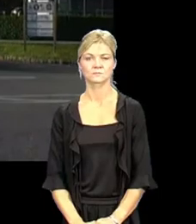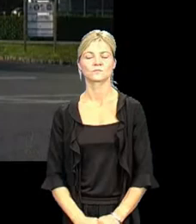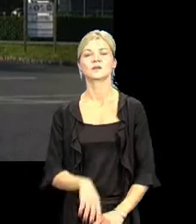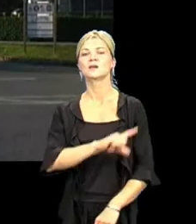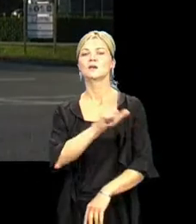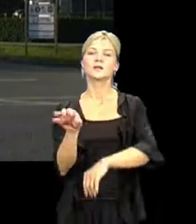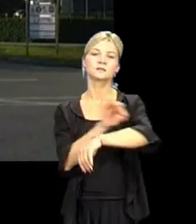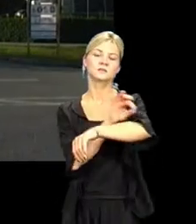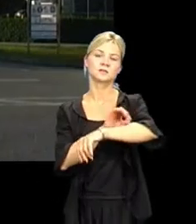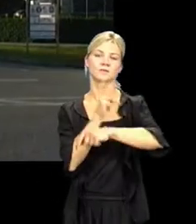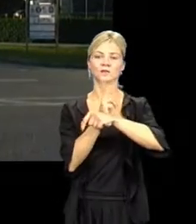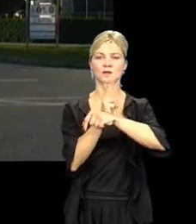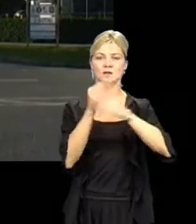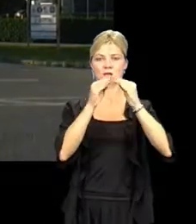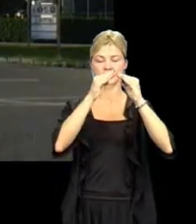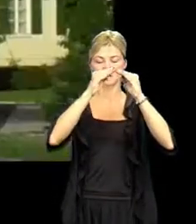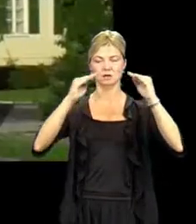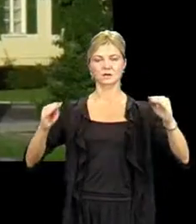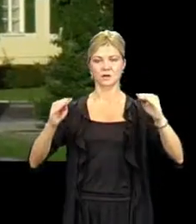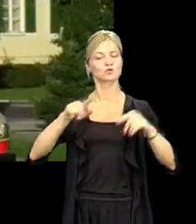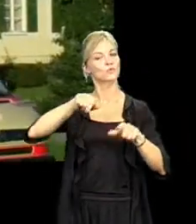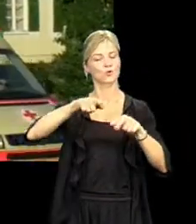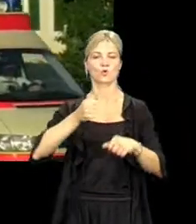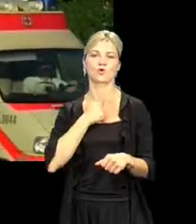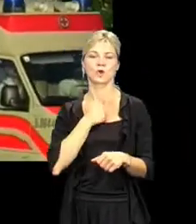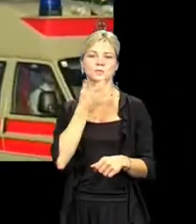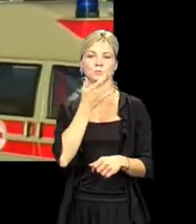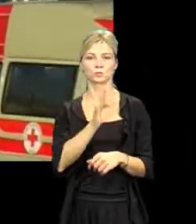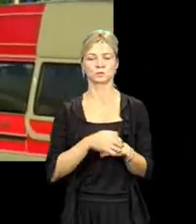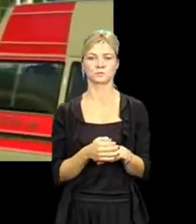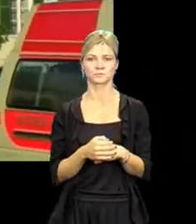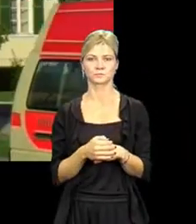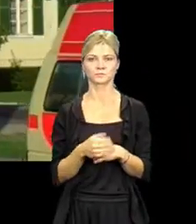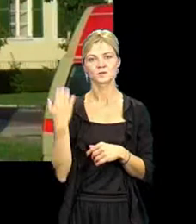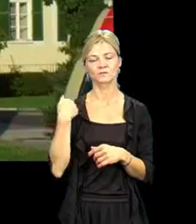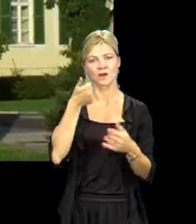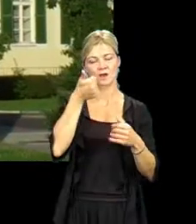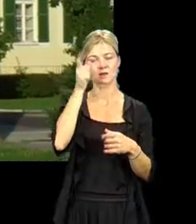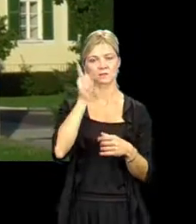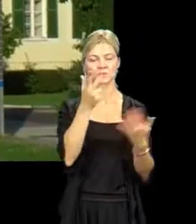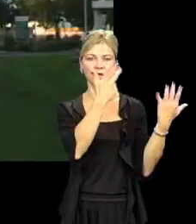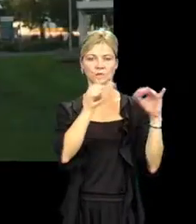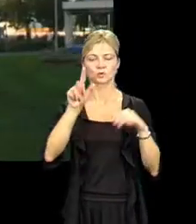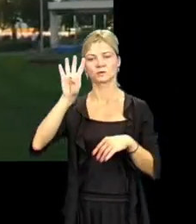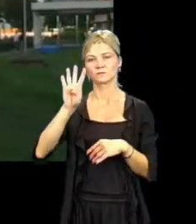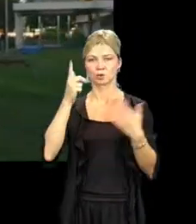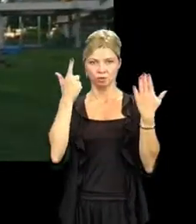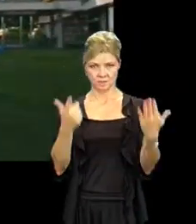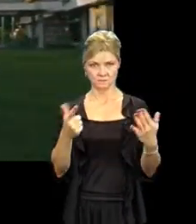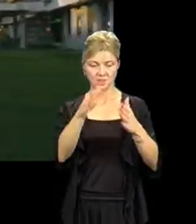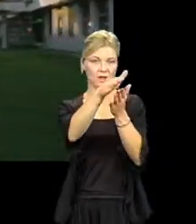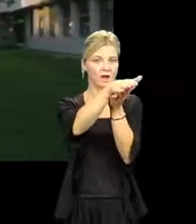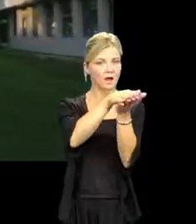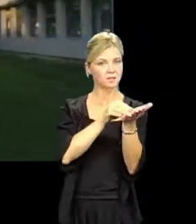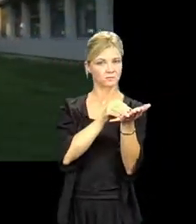Die Landesnervenklinik in Graz-Buntigam wurde 1874 als Heilanstalt in Betrieb genommen. Seit dieser Zeit